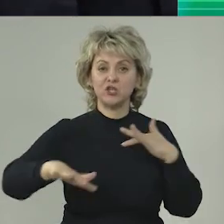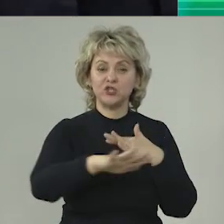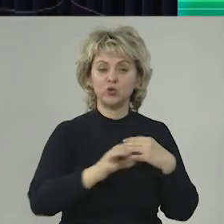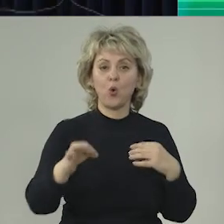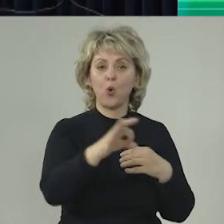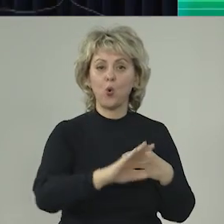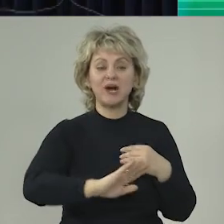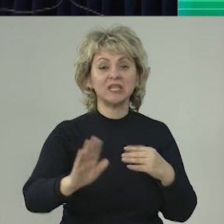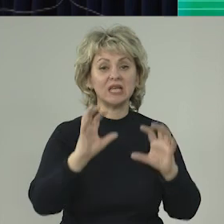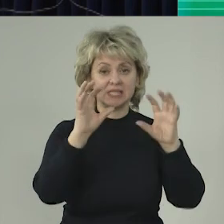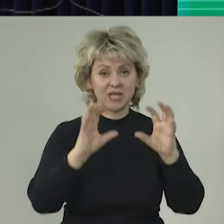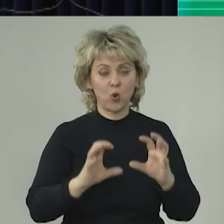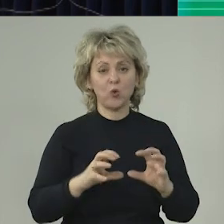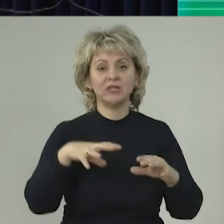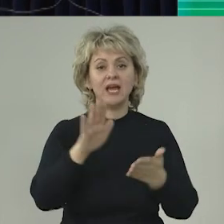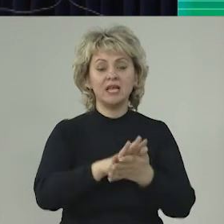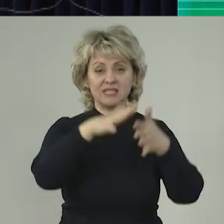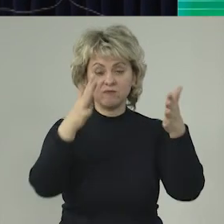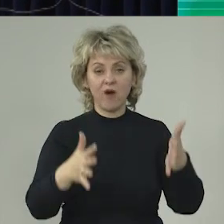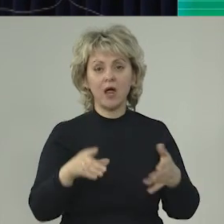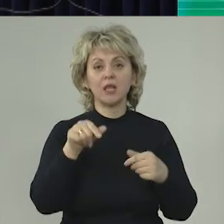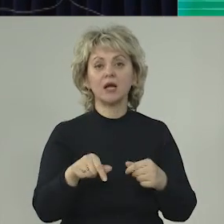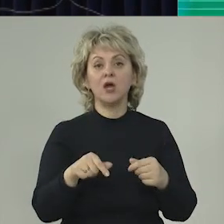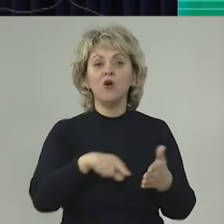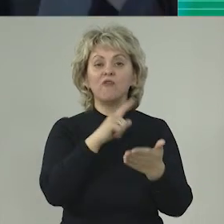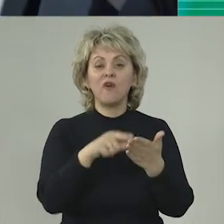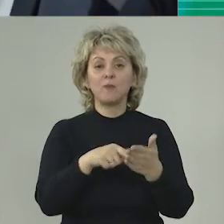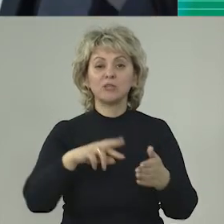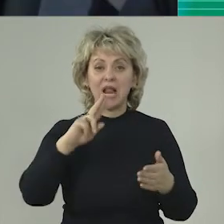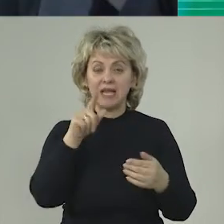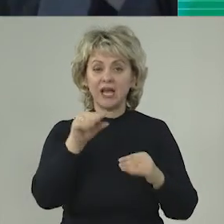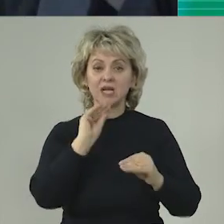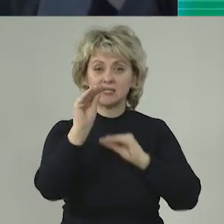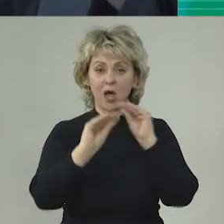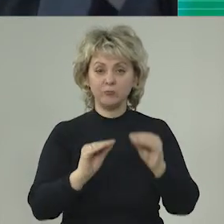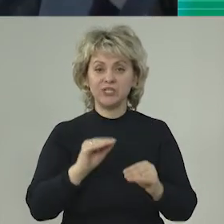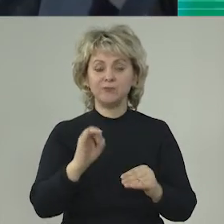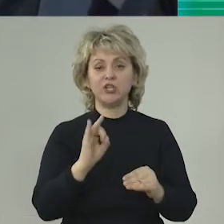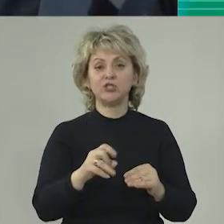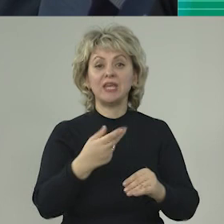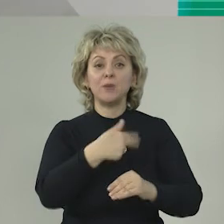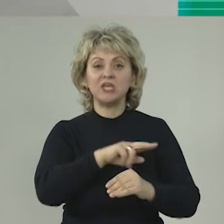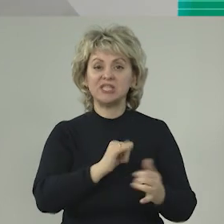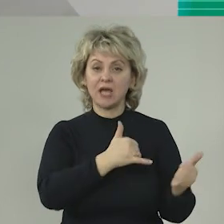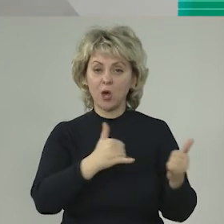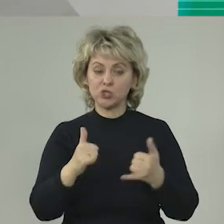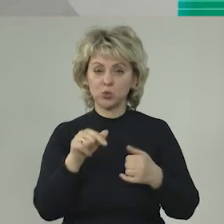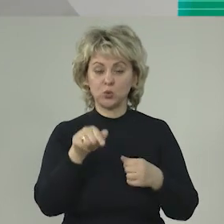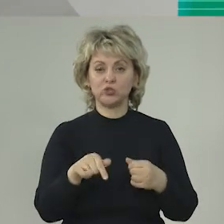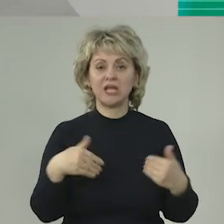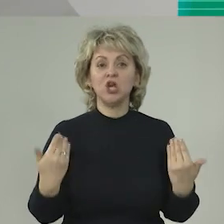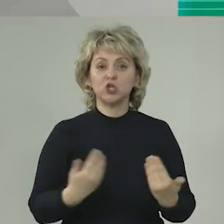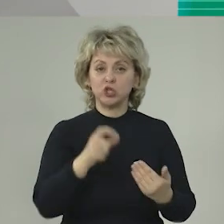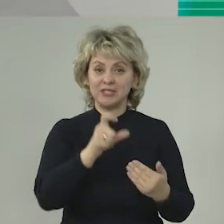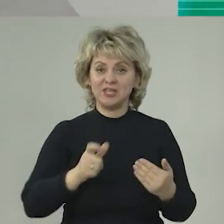территории области от несанкционированных свалок. Вопросы лекарственного обеспечения и медицинского обслуживания